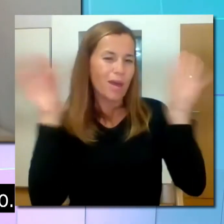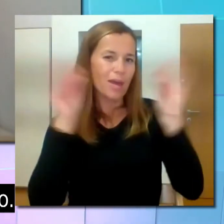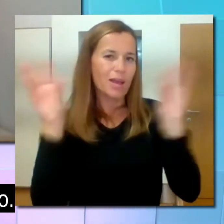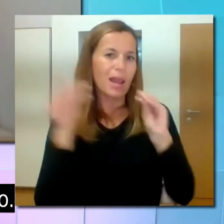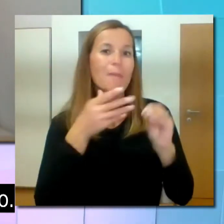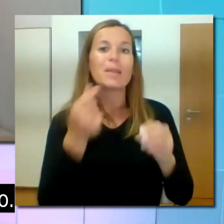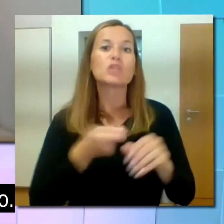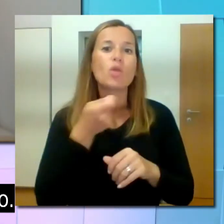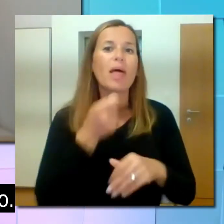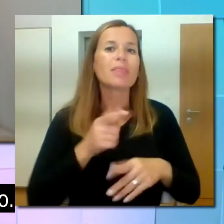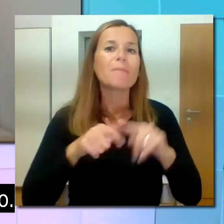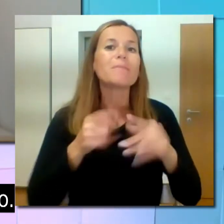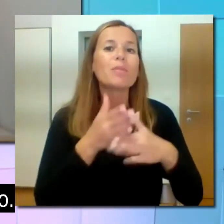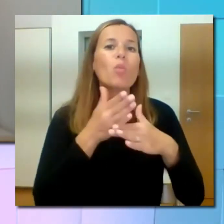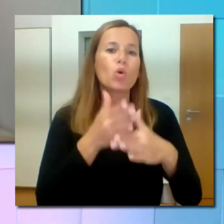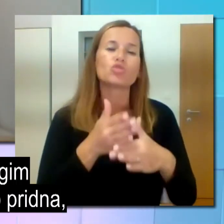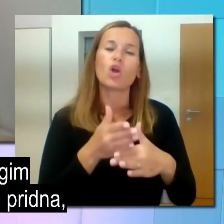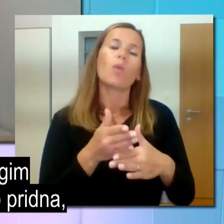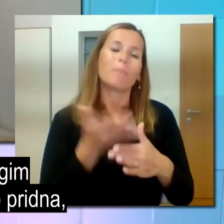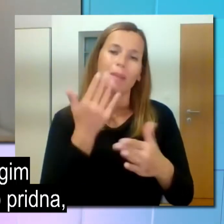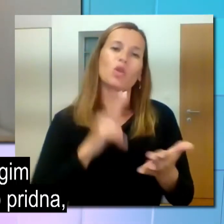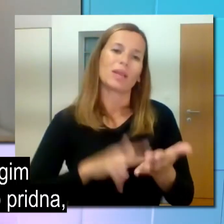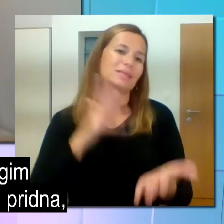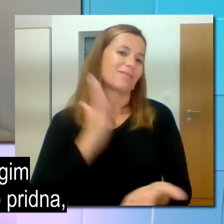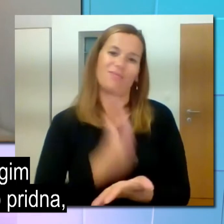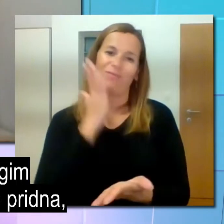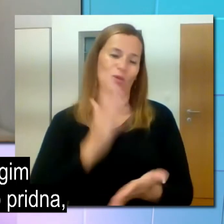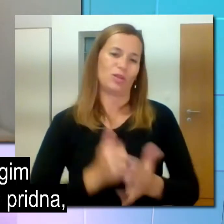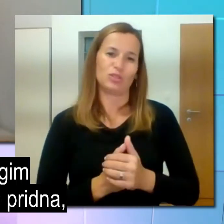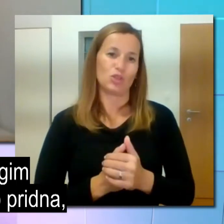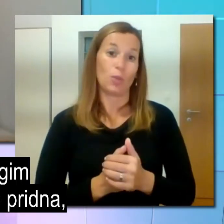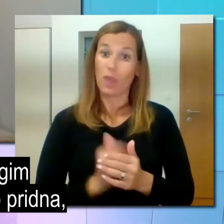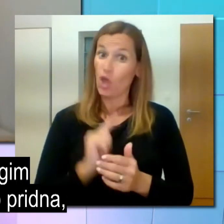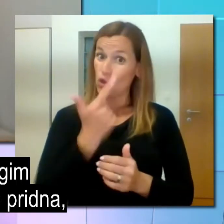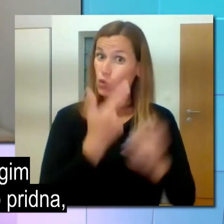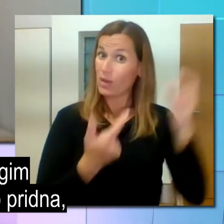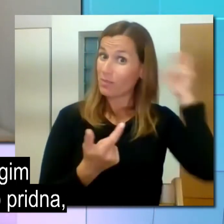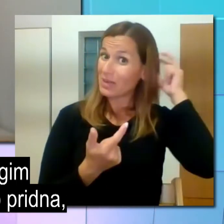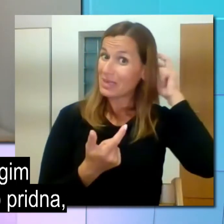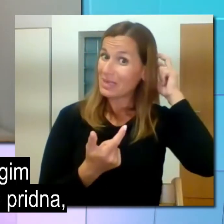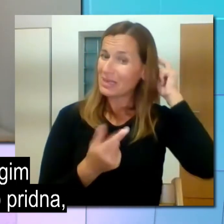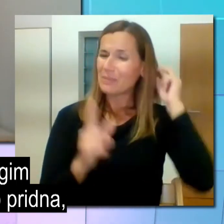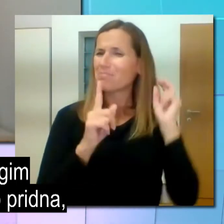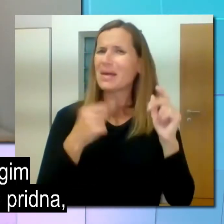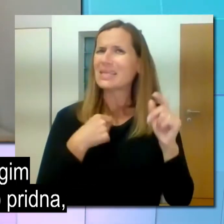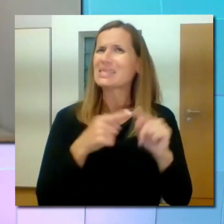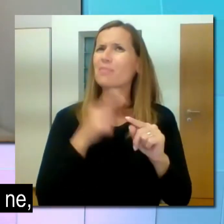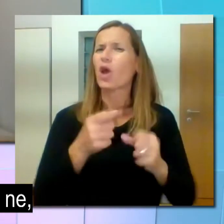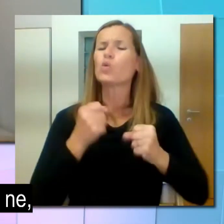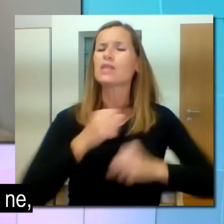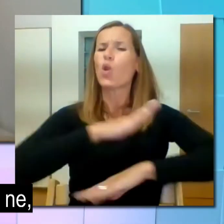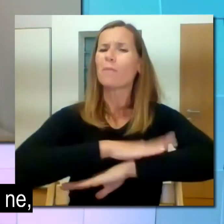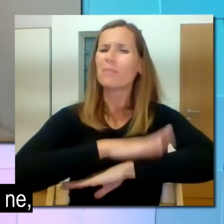bilo res tisto fenomenalno. Moram pa reči, da s drugim vsadkom pa nisem tako zelo opredna,